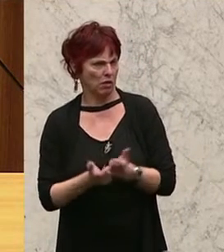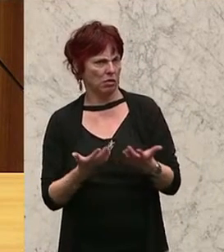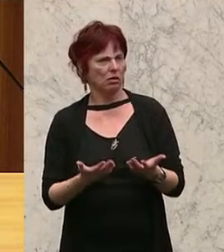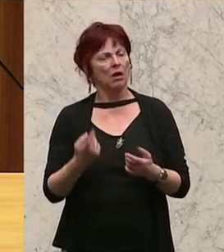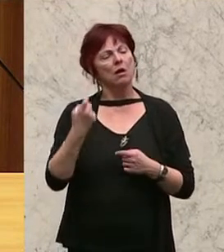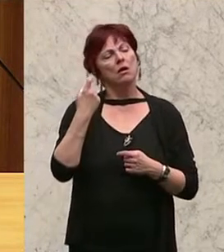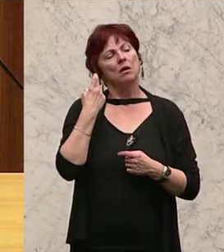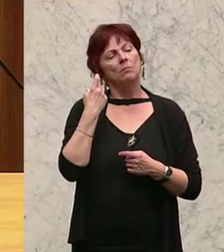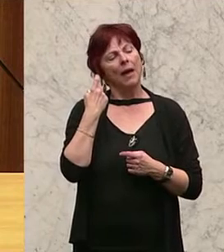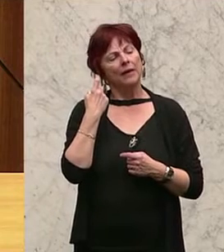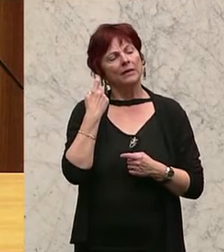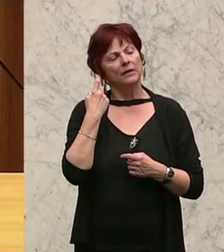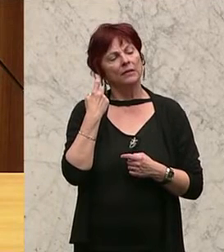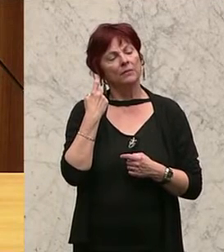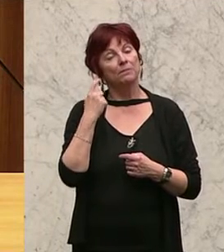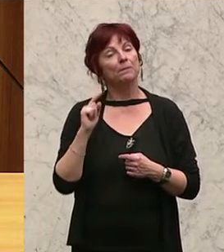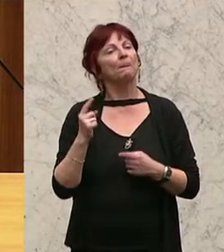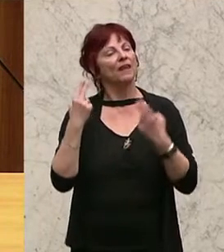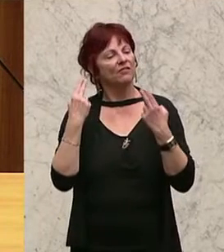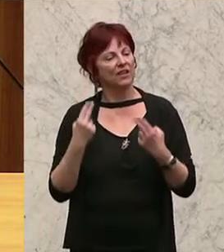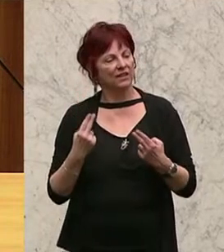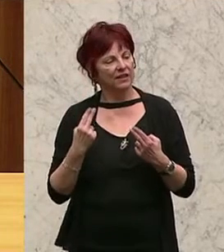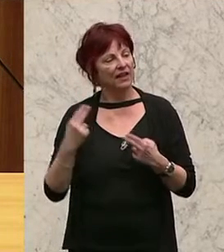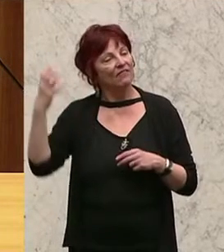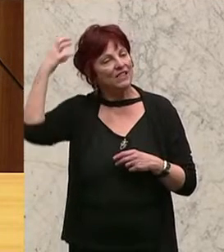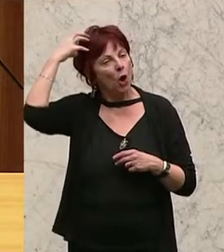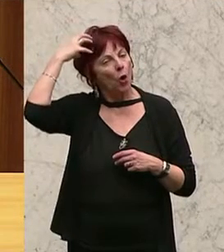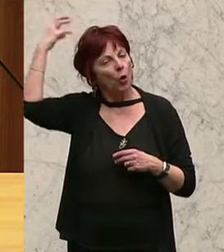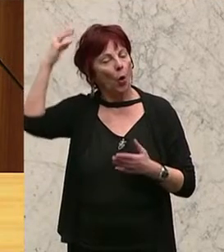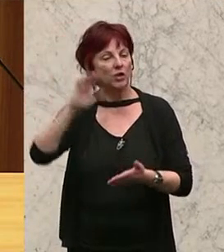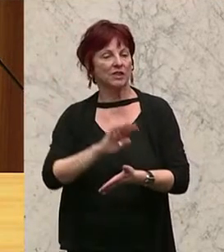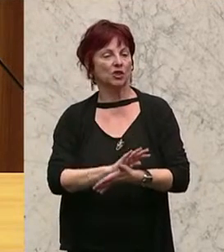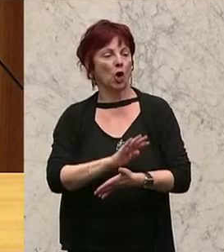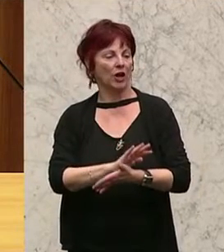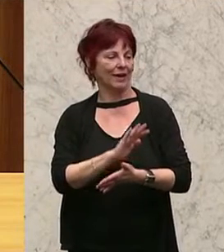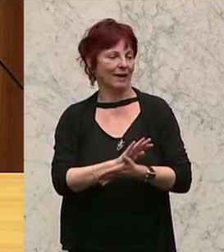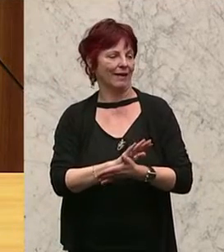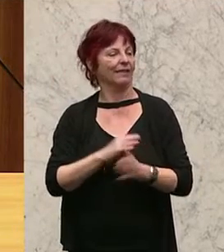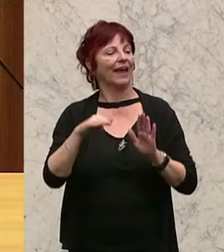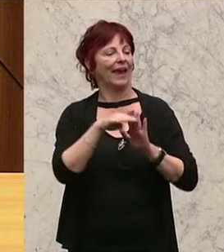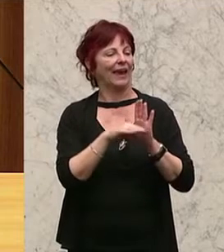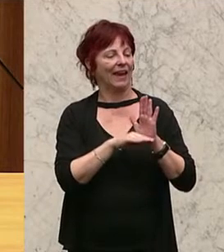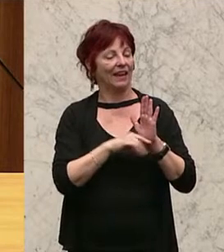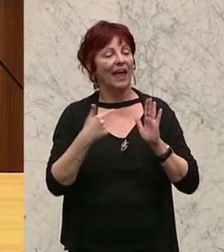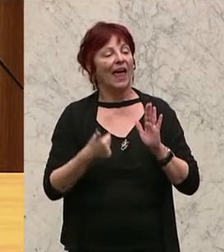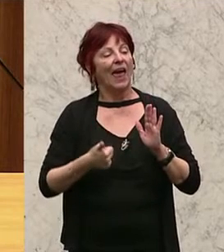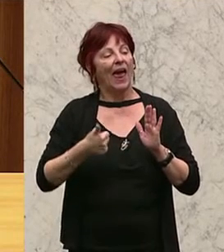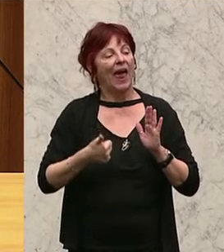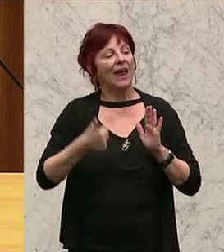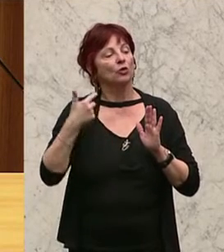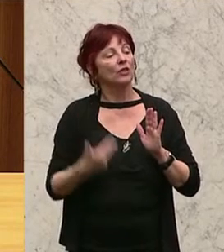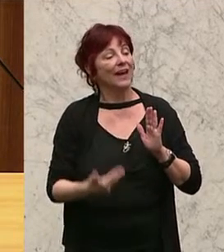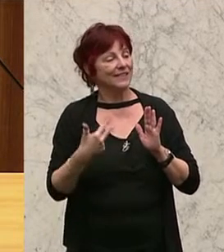dabei darum, dass die sogenannte Grundzeugenregelung mit 31. Dezember 2016